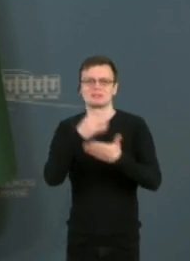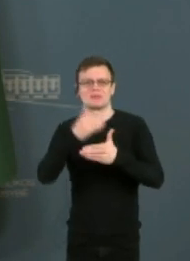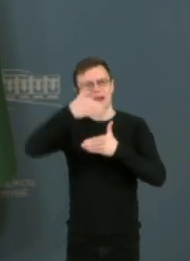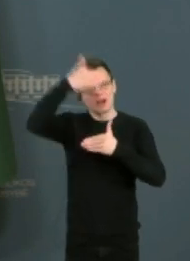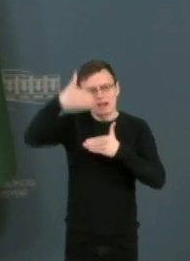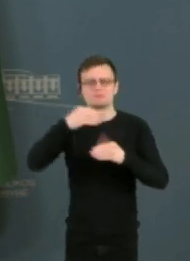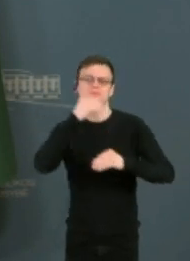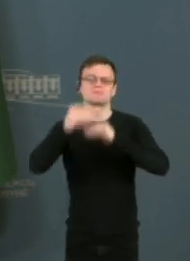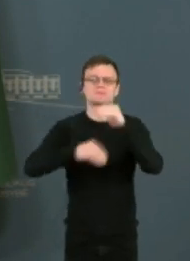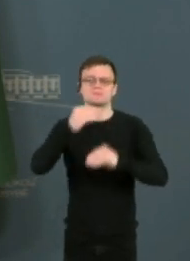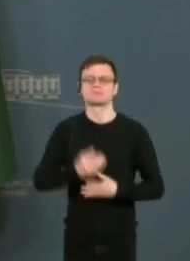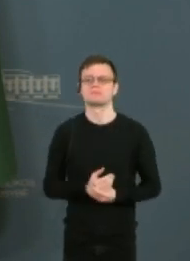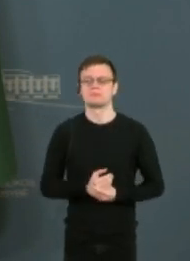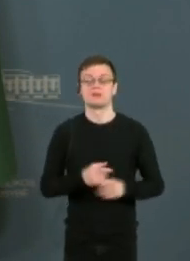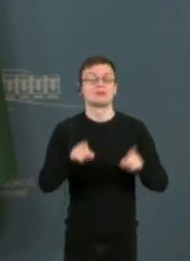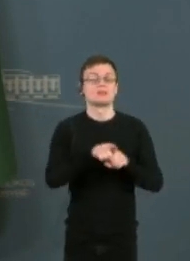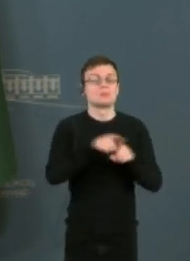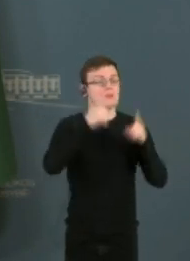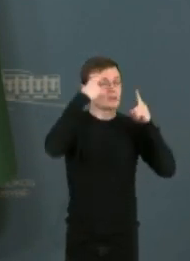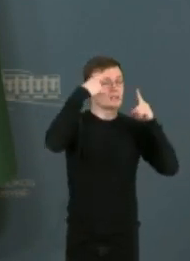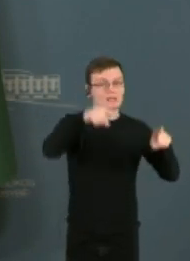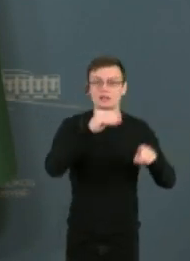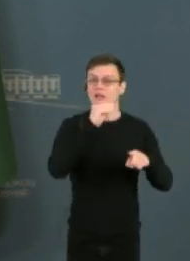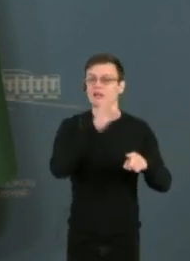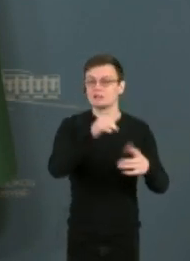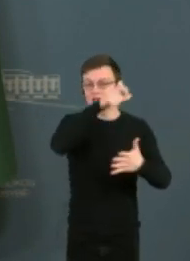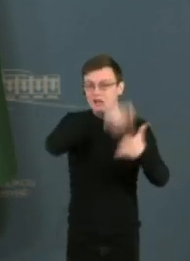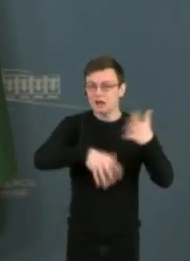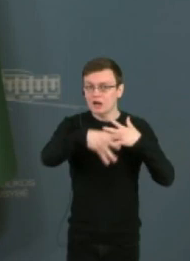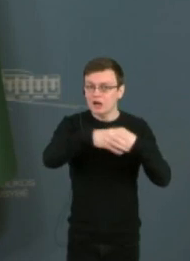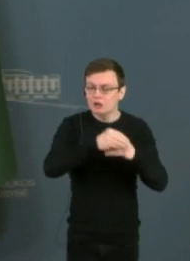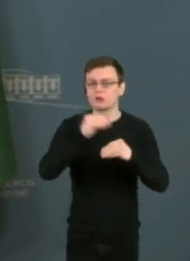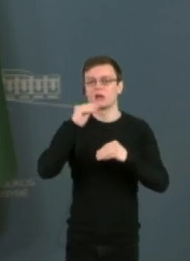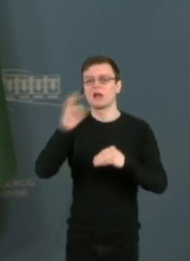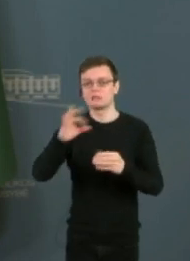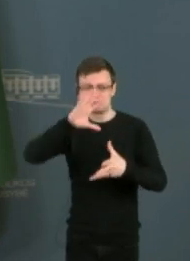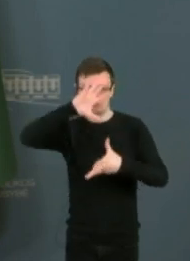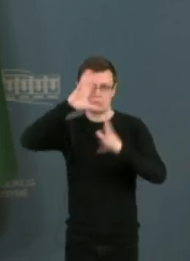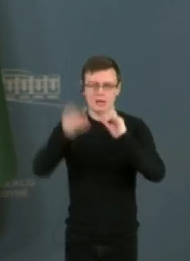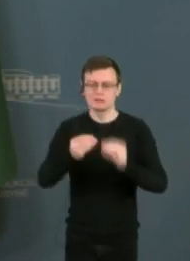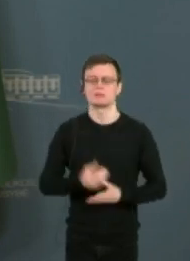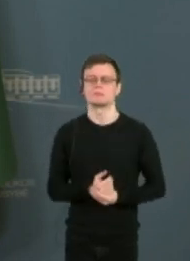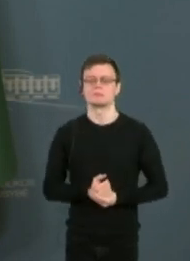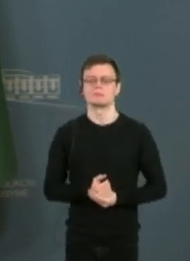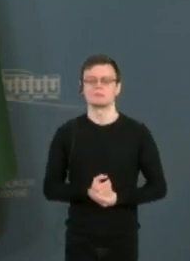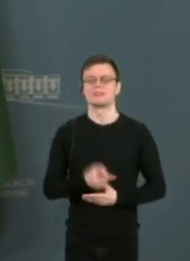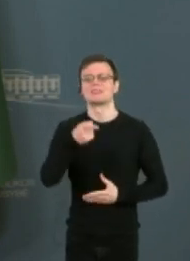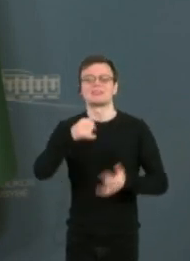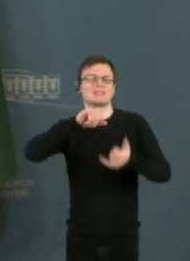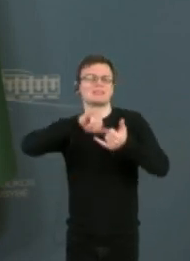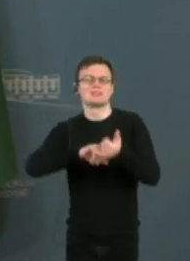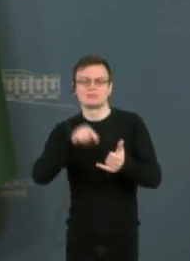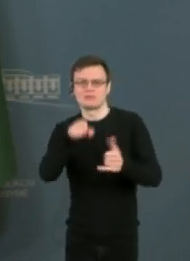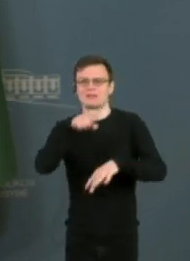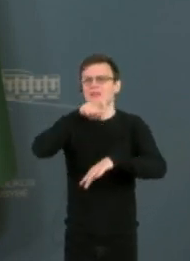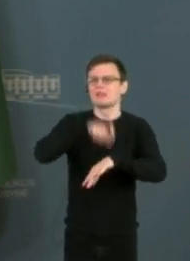ir bendrai su kitomis Europos Sąjungos narėmis, ir kaip Europos Sąjunga. Manau, kad šita istorinė atrama, šitas